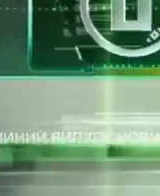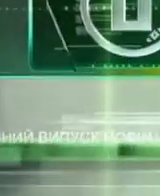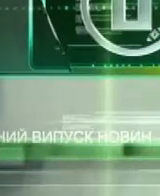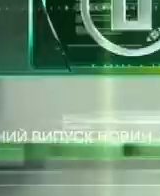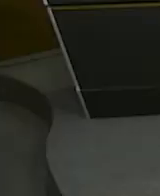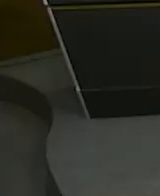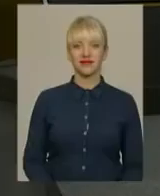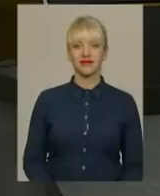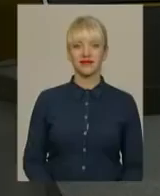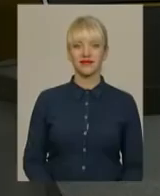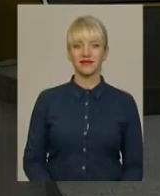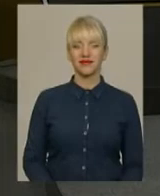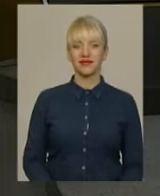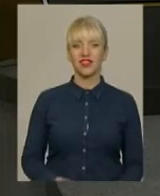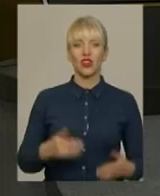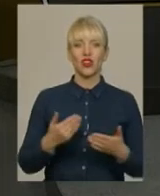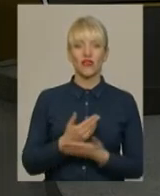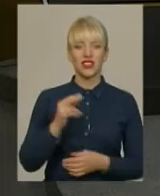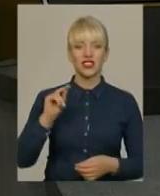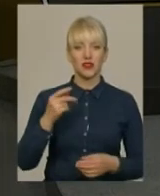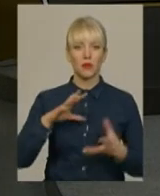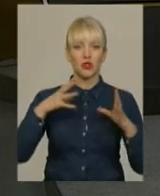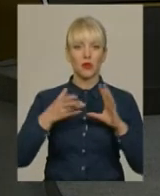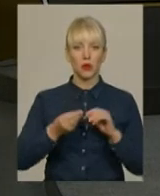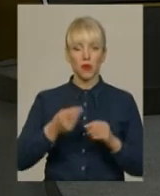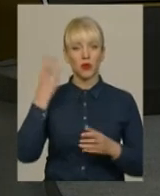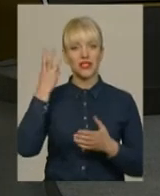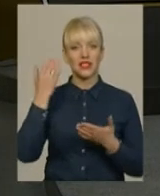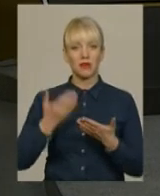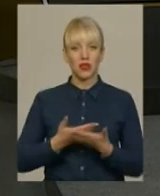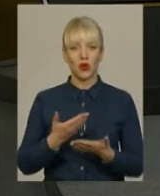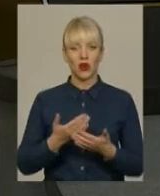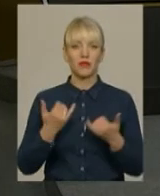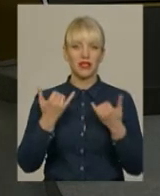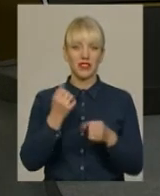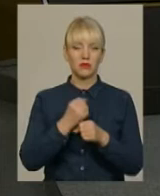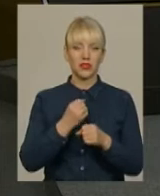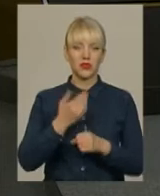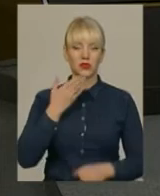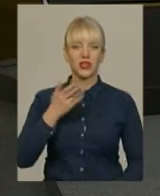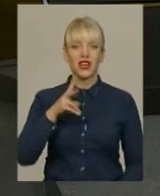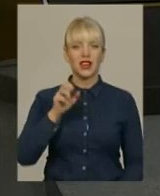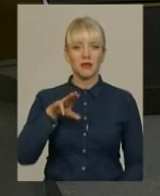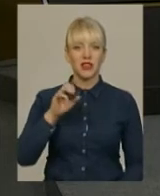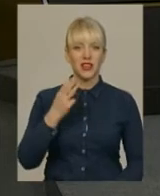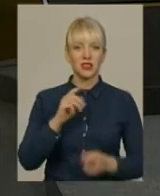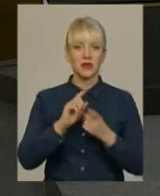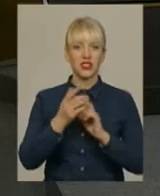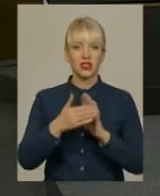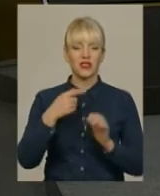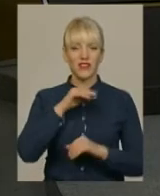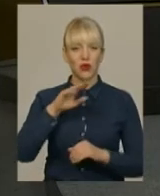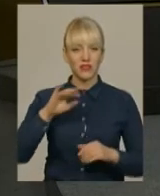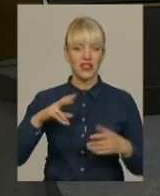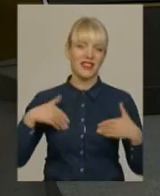Музика Новини четверга підсумовуємо в Подільській панорамі. У студії Олена Кам'яняш, Оксана Фіновська. Вітаємо і